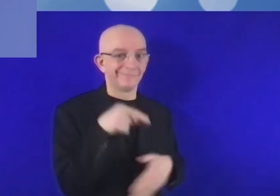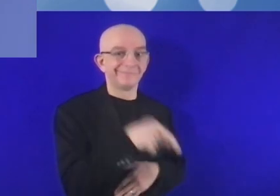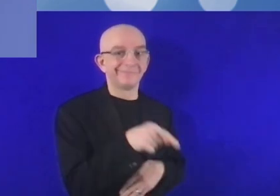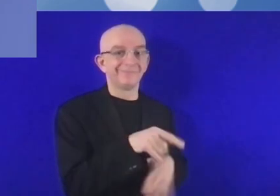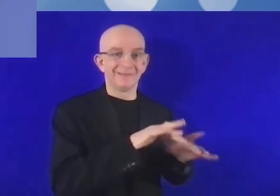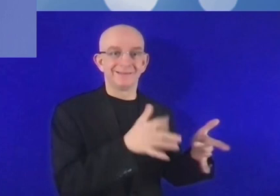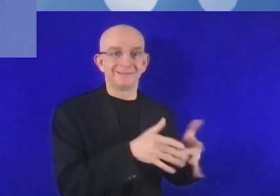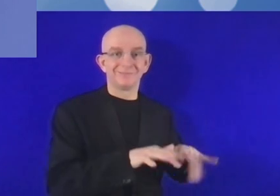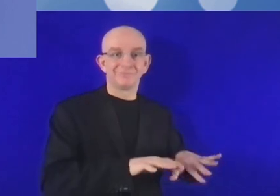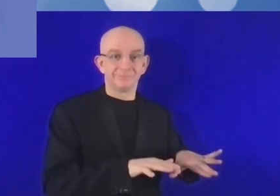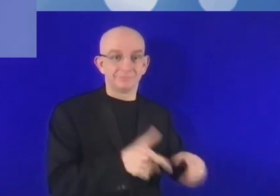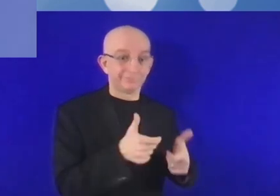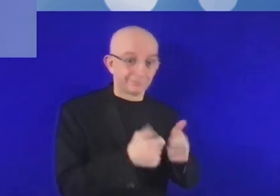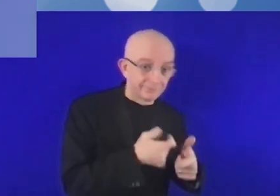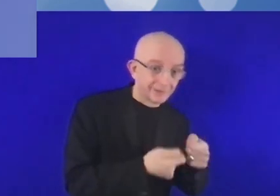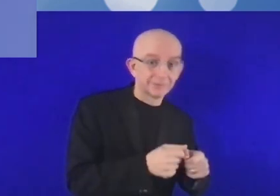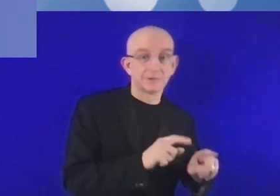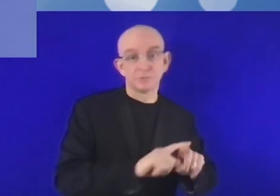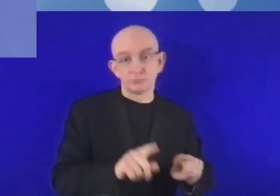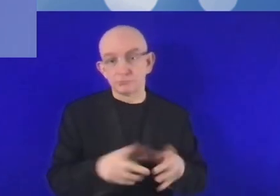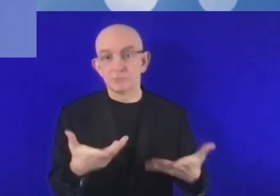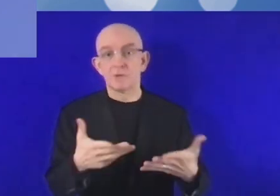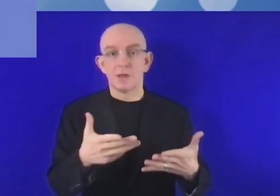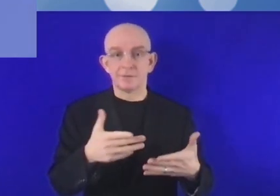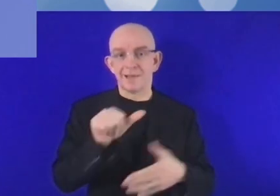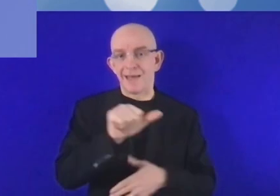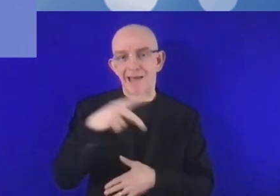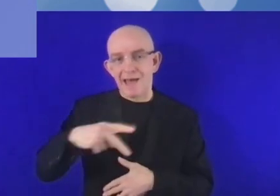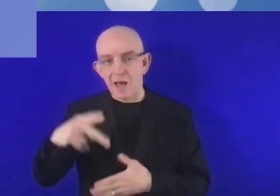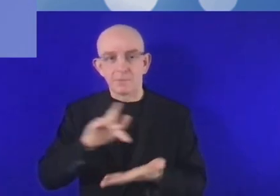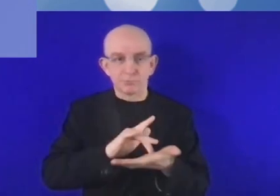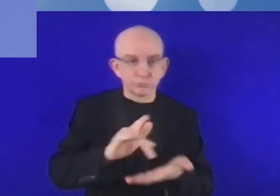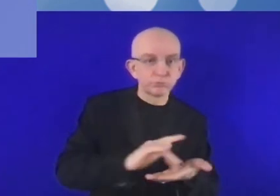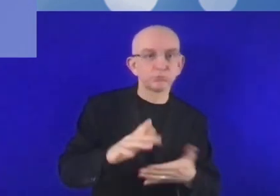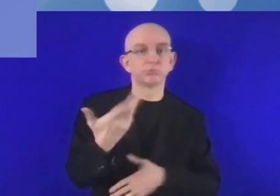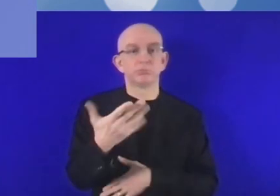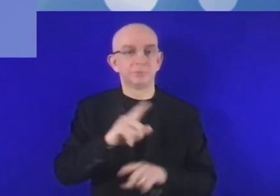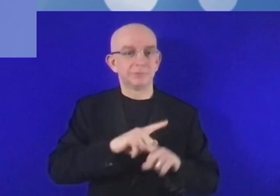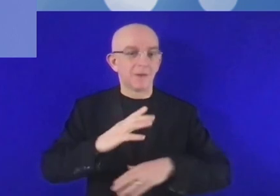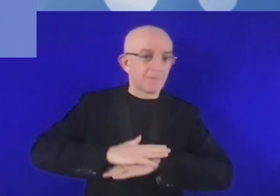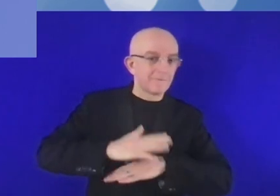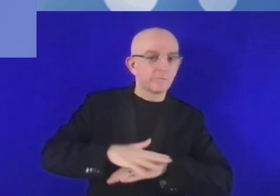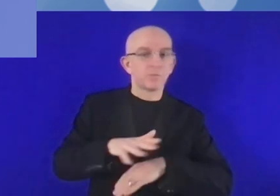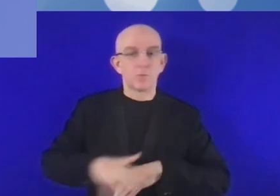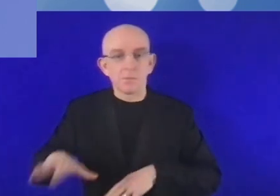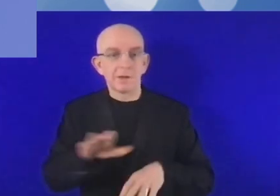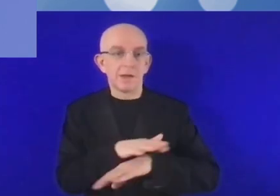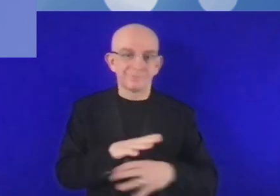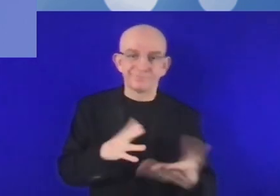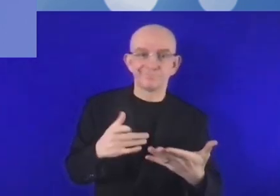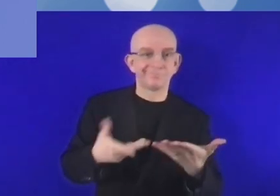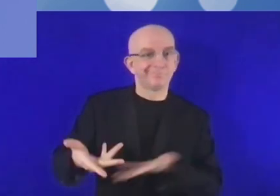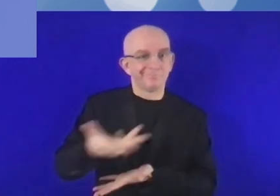ou ont augmenté leur recours à Internet et aux techniques numériques. On a des